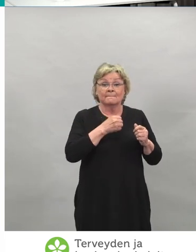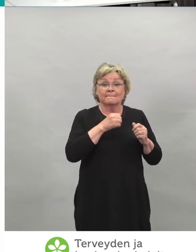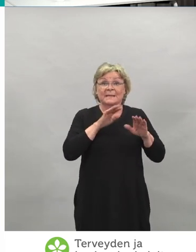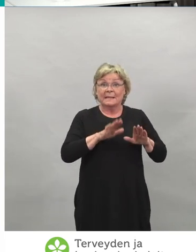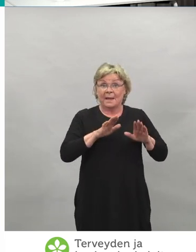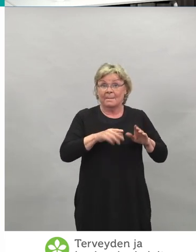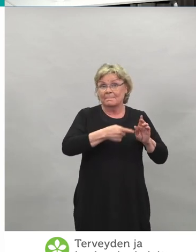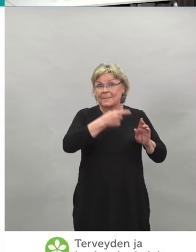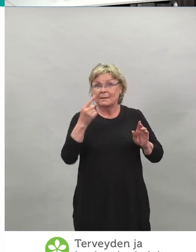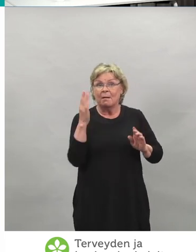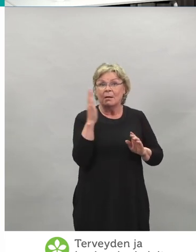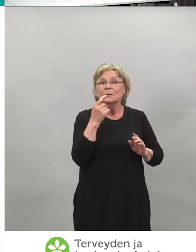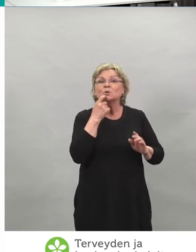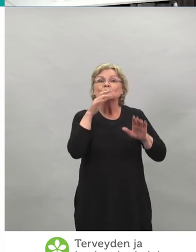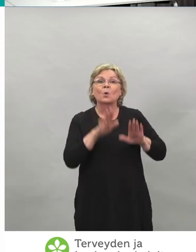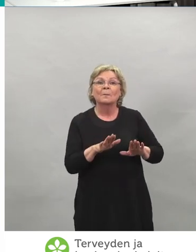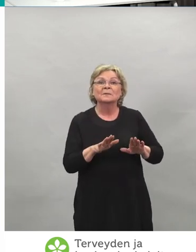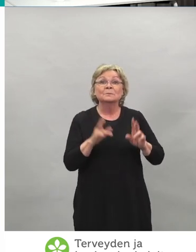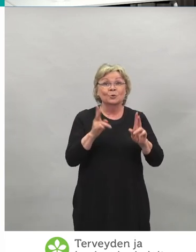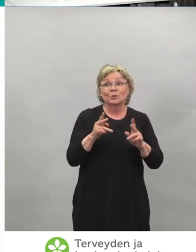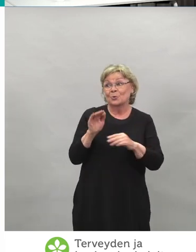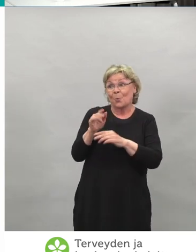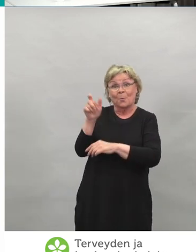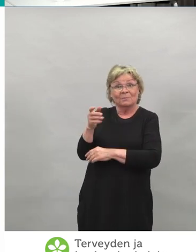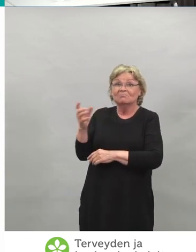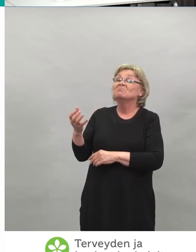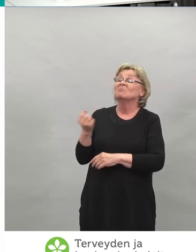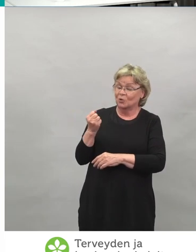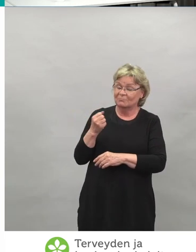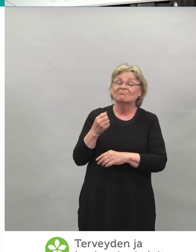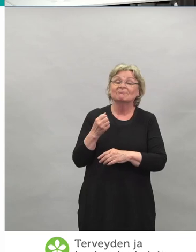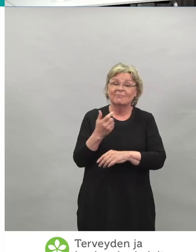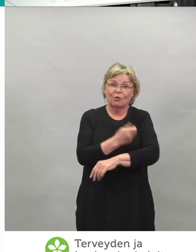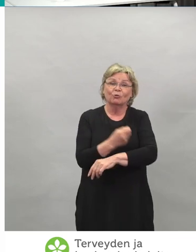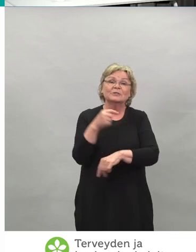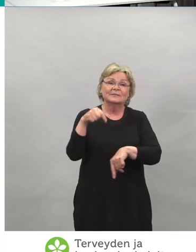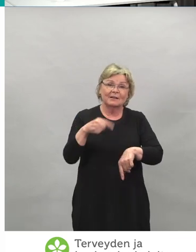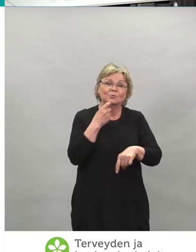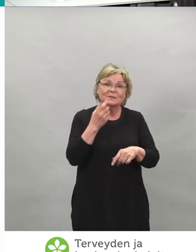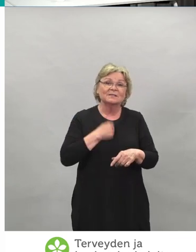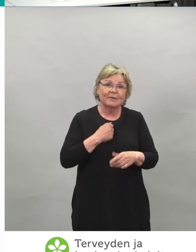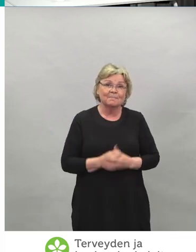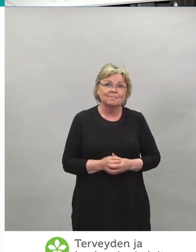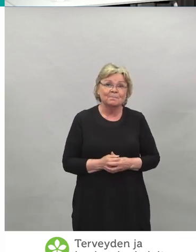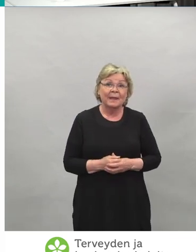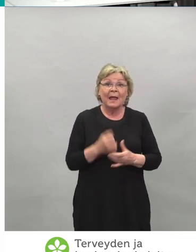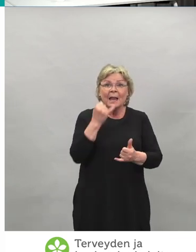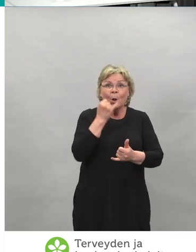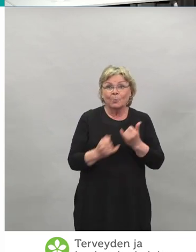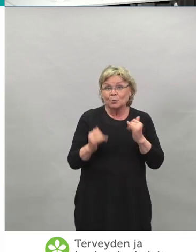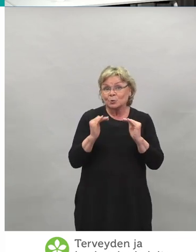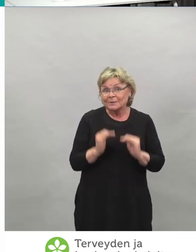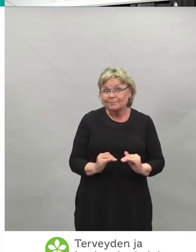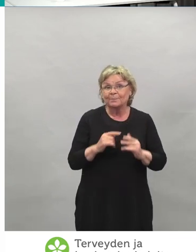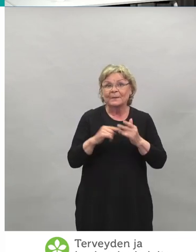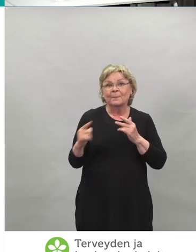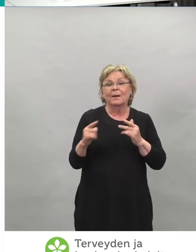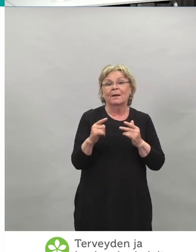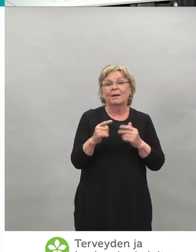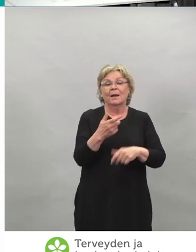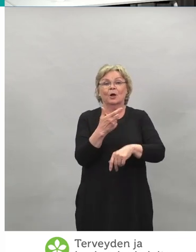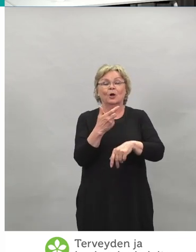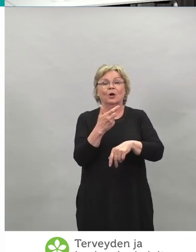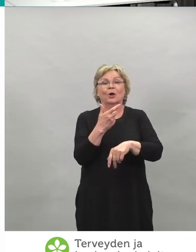ollaan oikeutettuja myöskin ulkomaalainen saamaan rokotteen Suomessa. Sitten vielä viimeiseksi tästä rokotevalmisteen